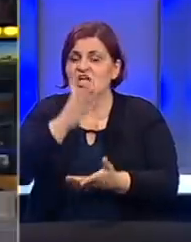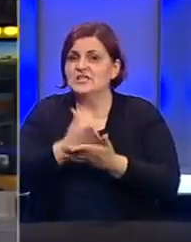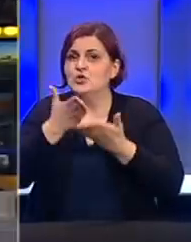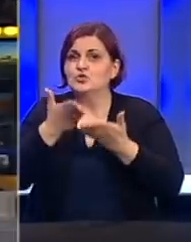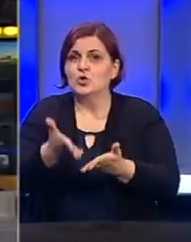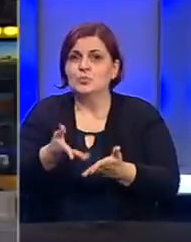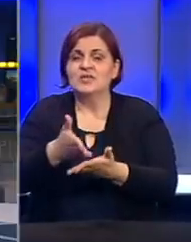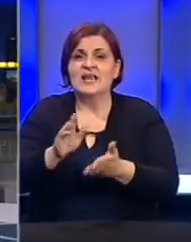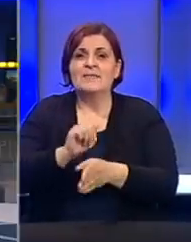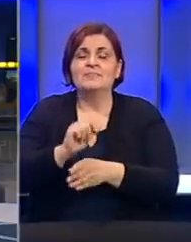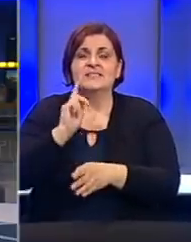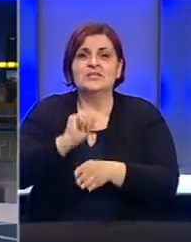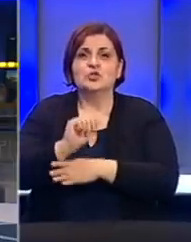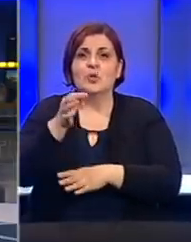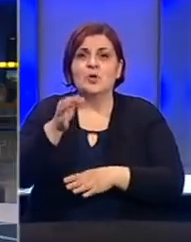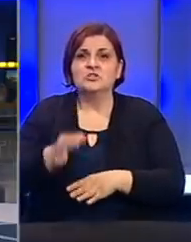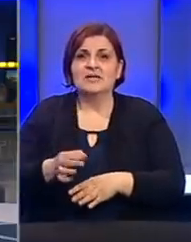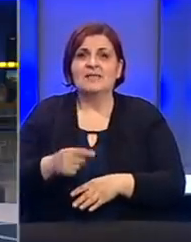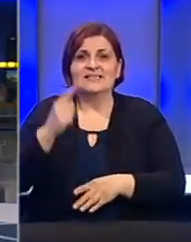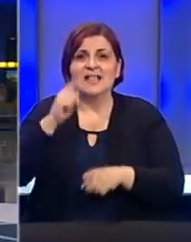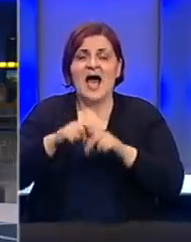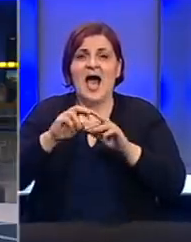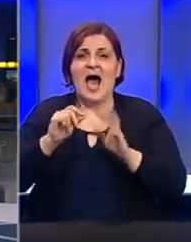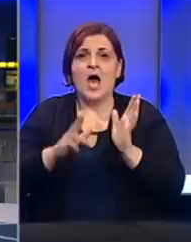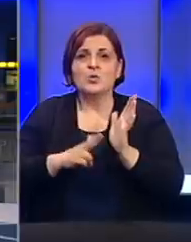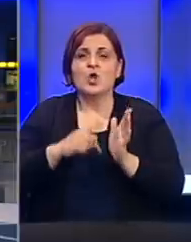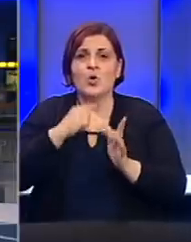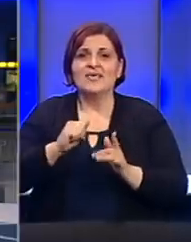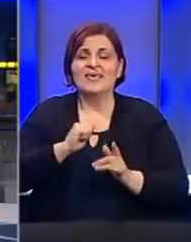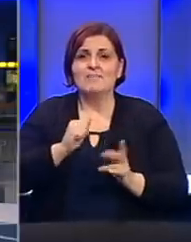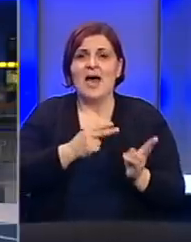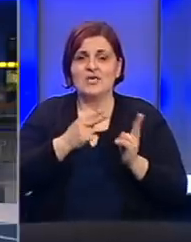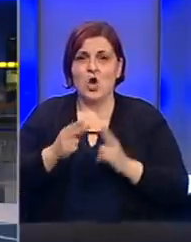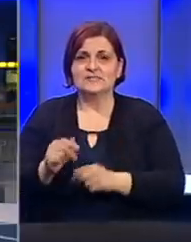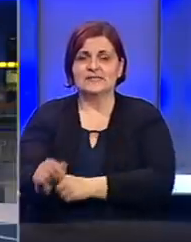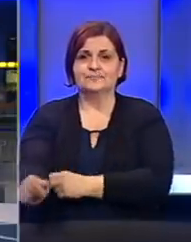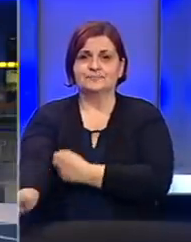dešava u ovom dijelu Zeničko-Dobojskog kantona zna Harun Bošnjak, koji ima i gosta.